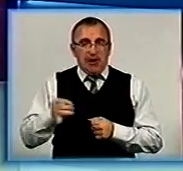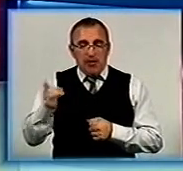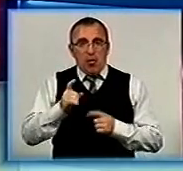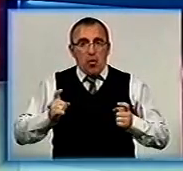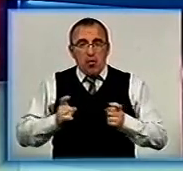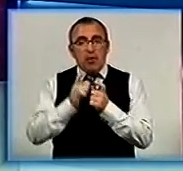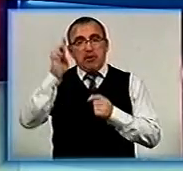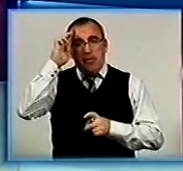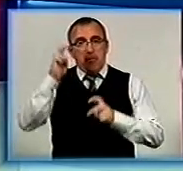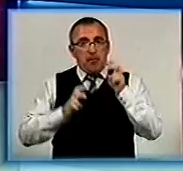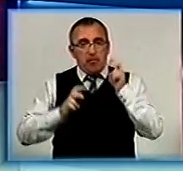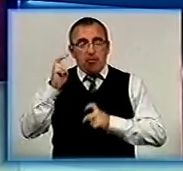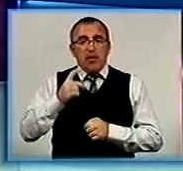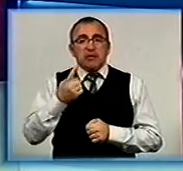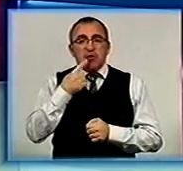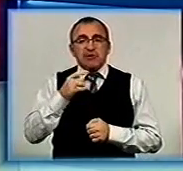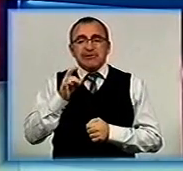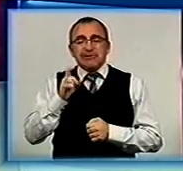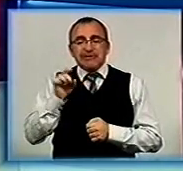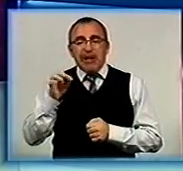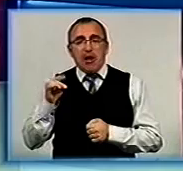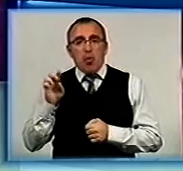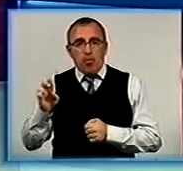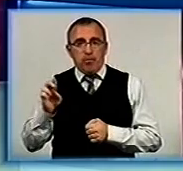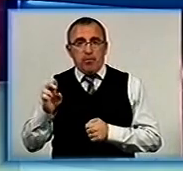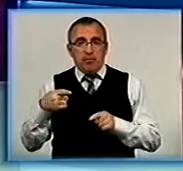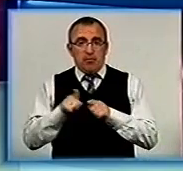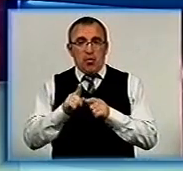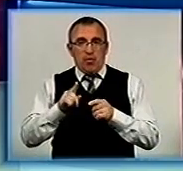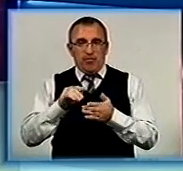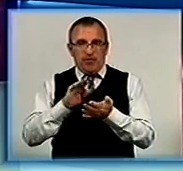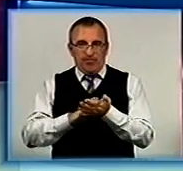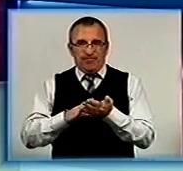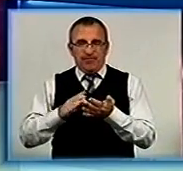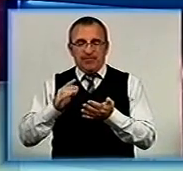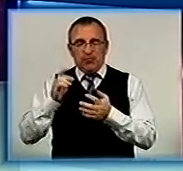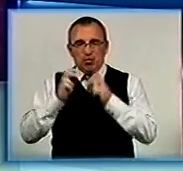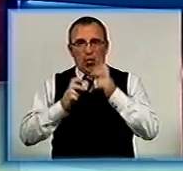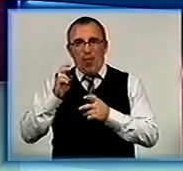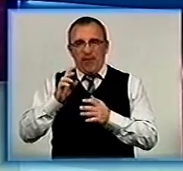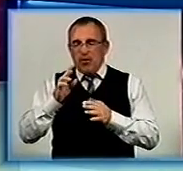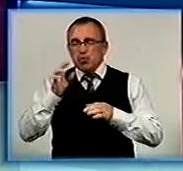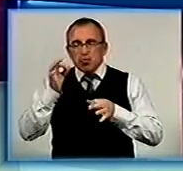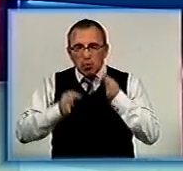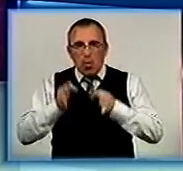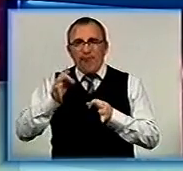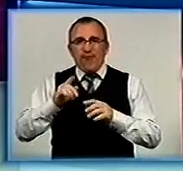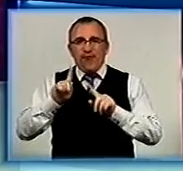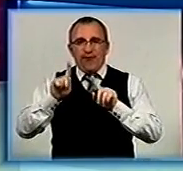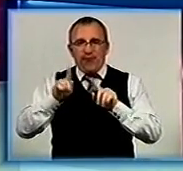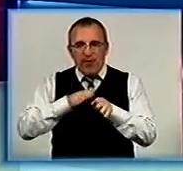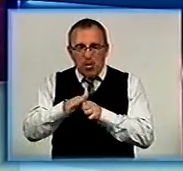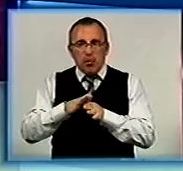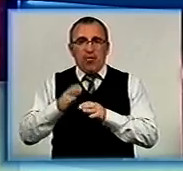навколо державного підприємства «Червоний землероб». Майно підприємства описали судою виконавці. Рахунки заарештували, а врожай зі складів